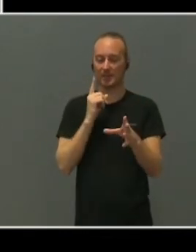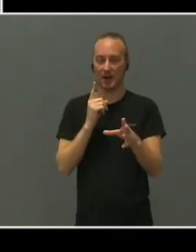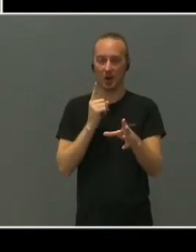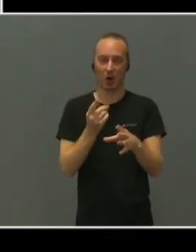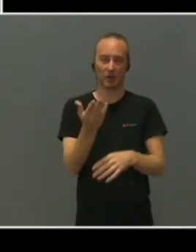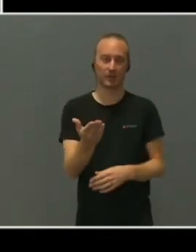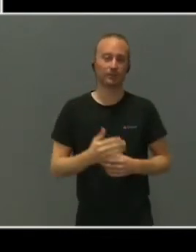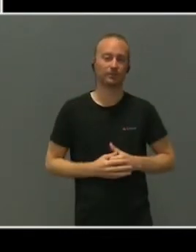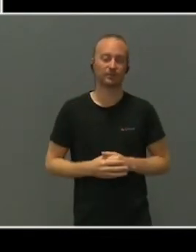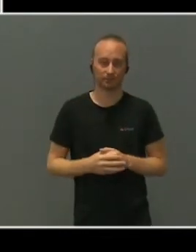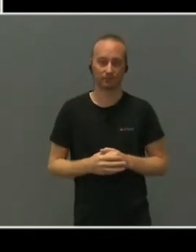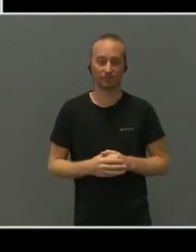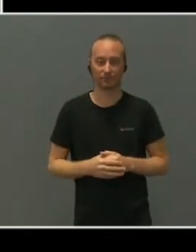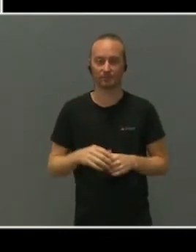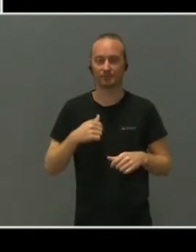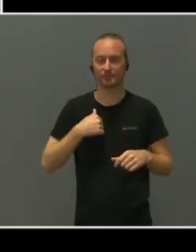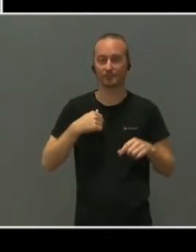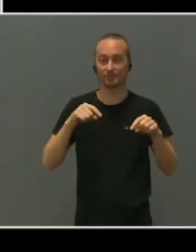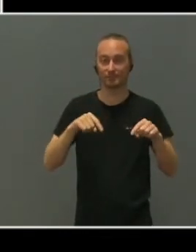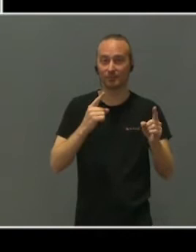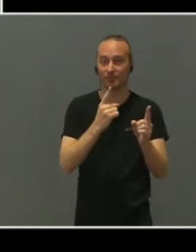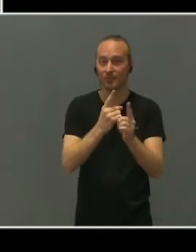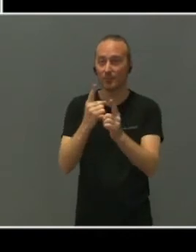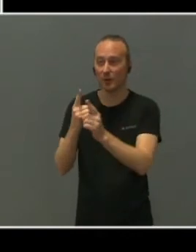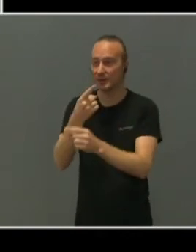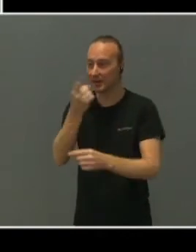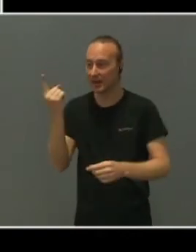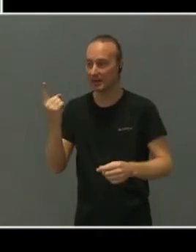Så det jeg møter dere i dag, har jeg gledet meg til.